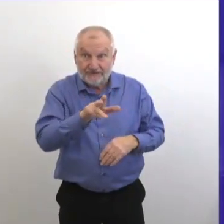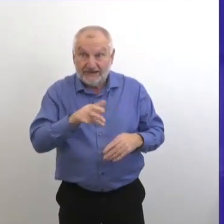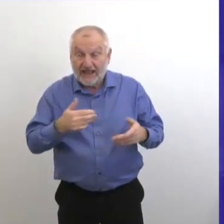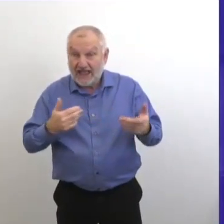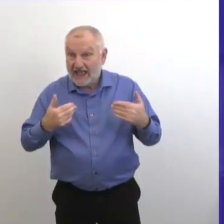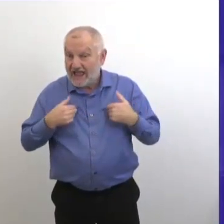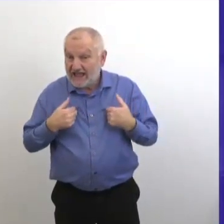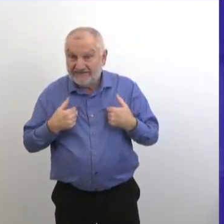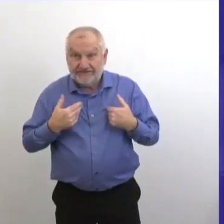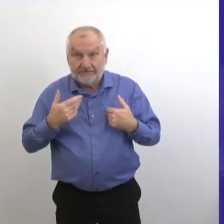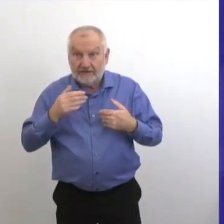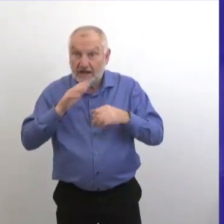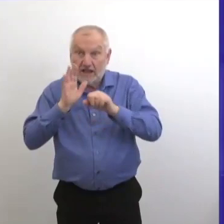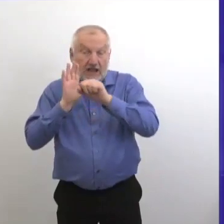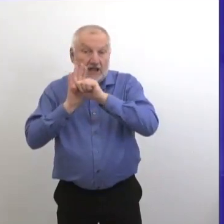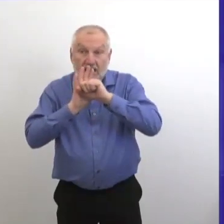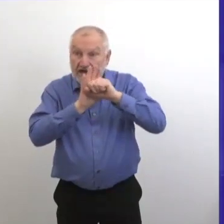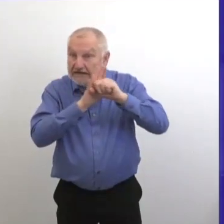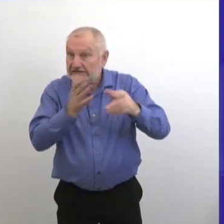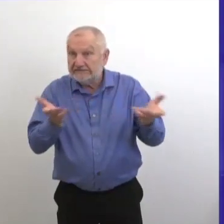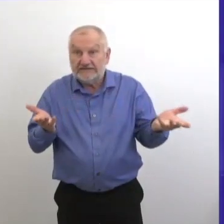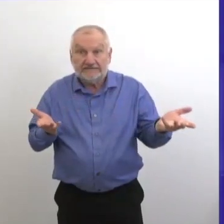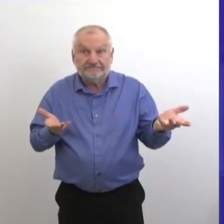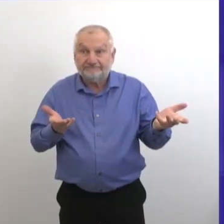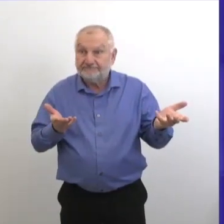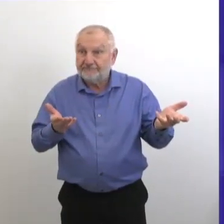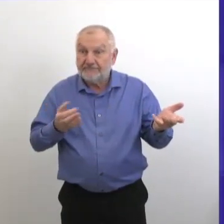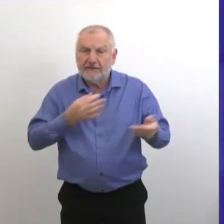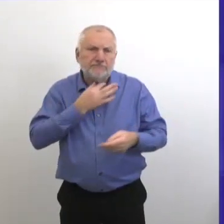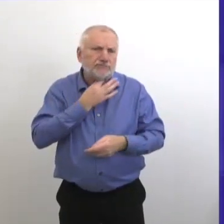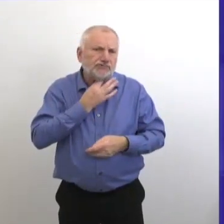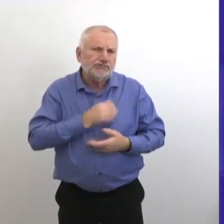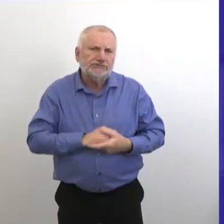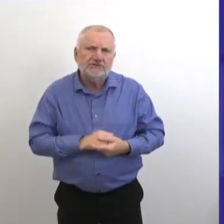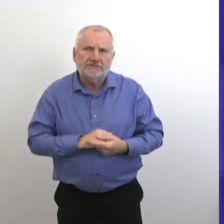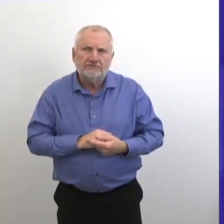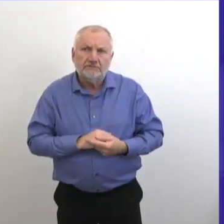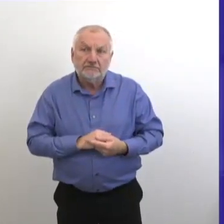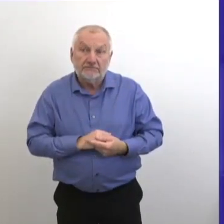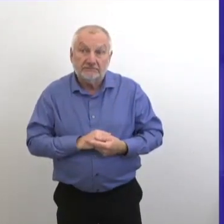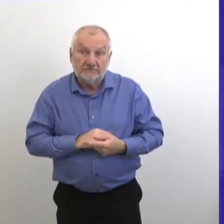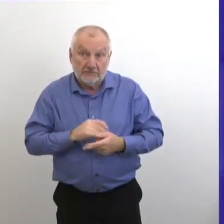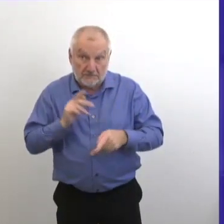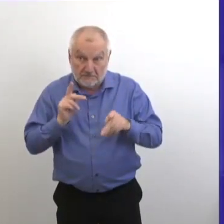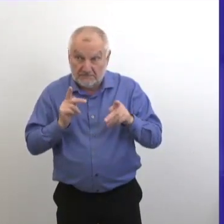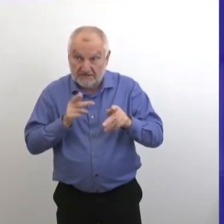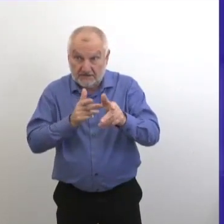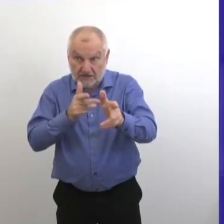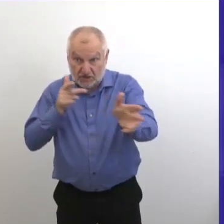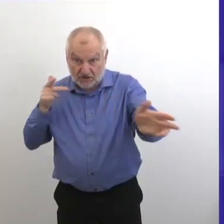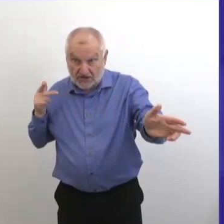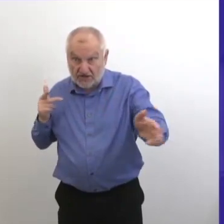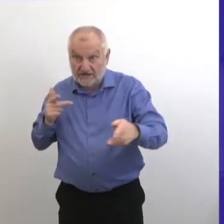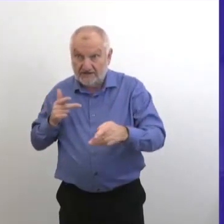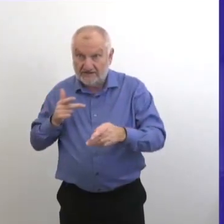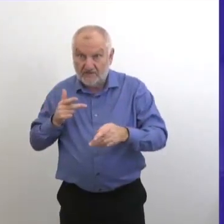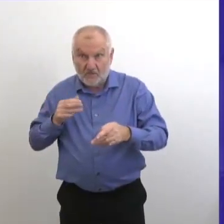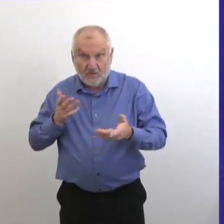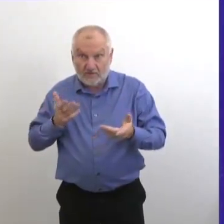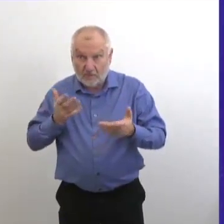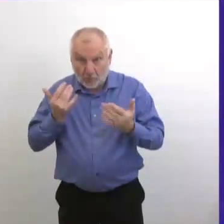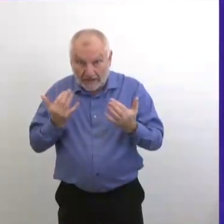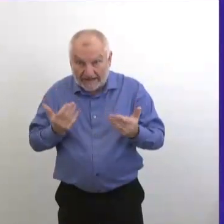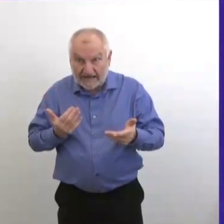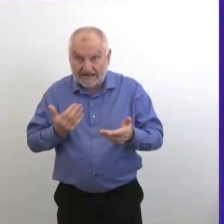Je veux dire, ultimement, pourquoi est-ce qu'il y a tous ces files d'attente qui sont autorisées pour aller à ces